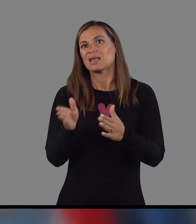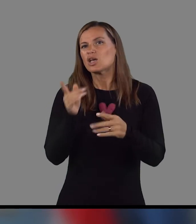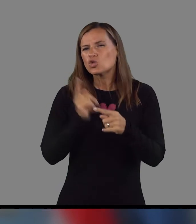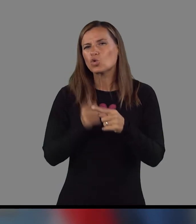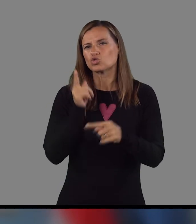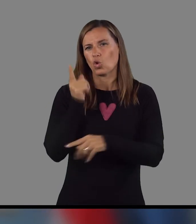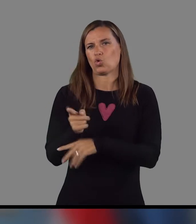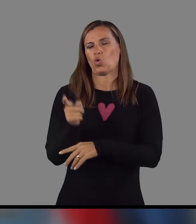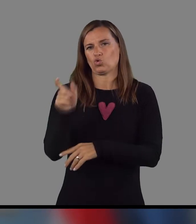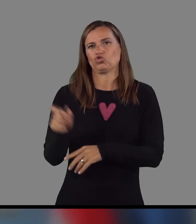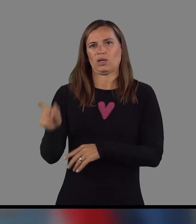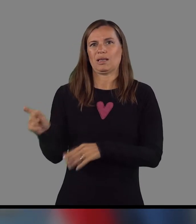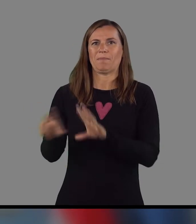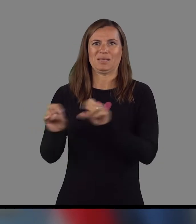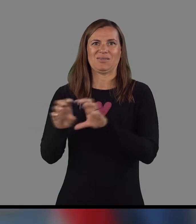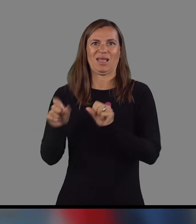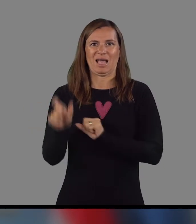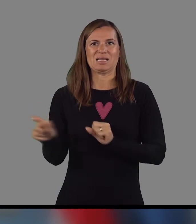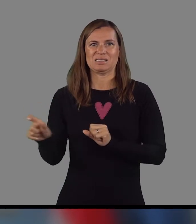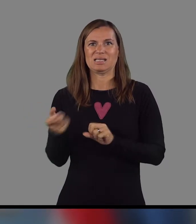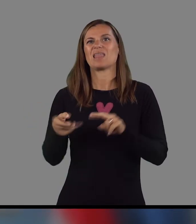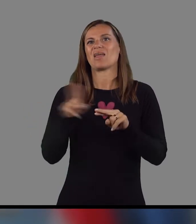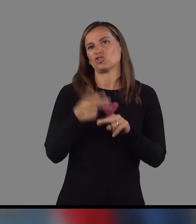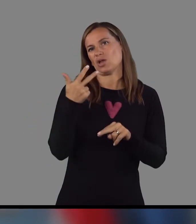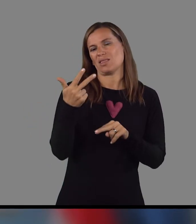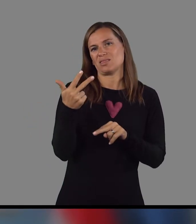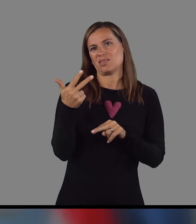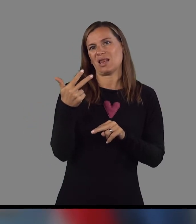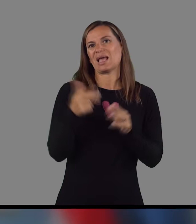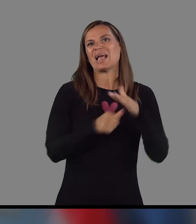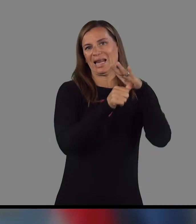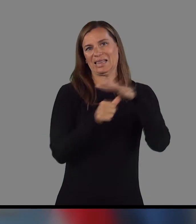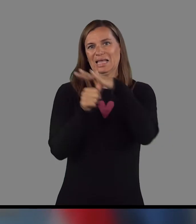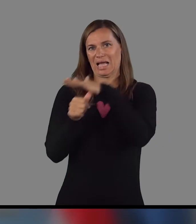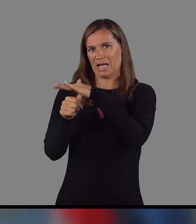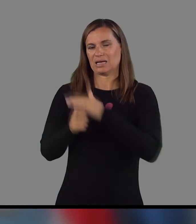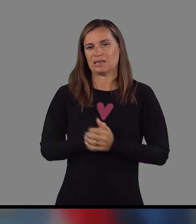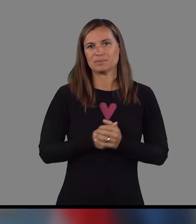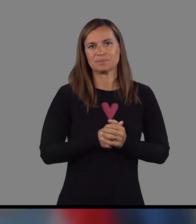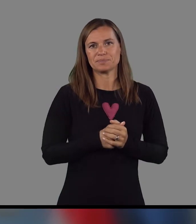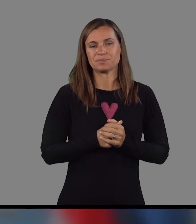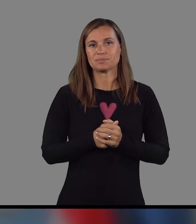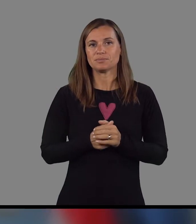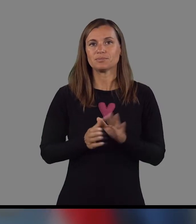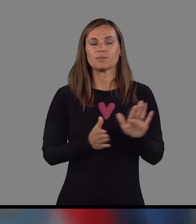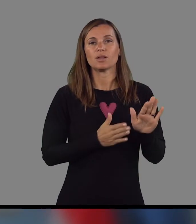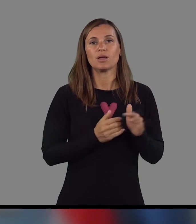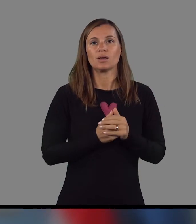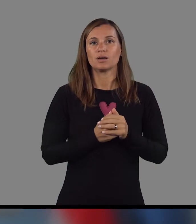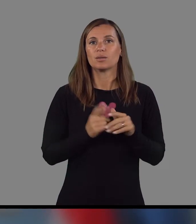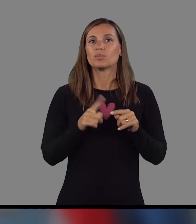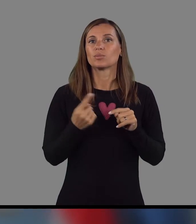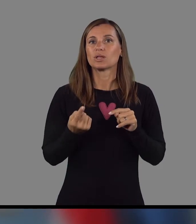k določenim izvajalcem, predvsem na treh klinikah. Če gremo potem